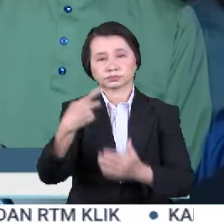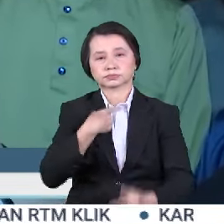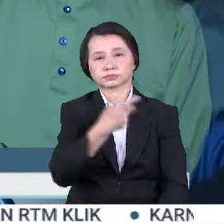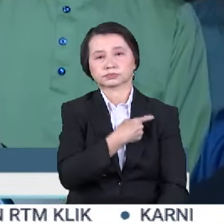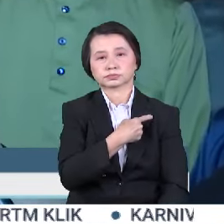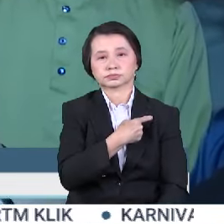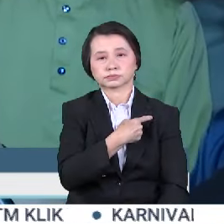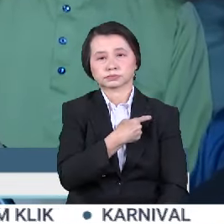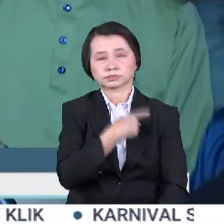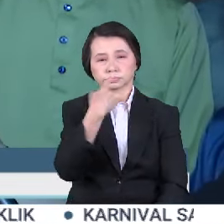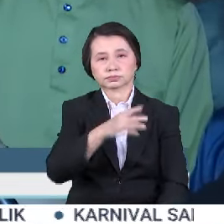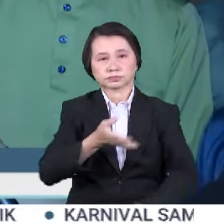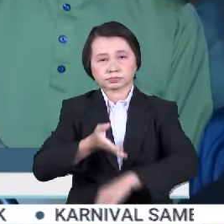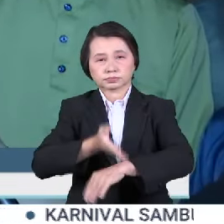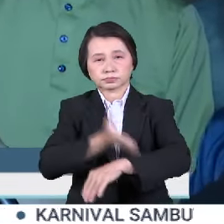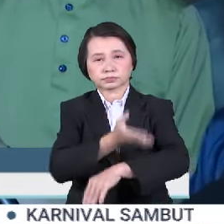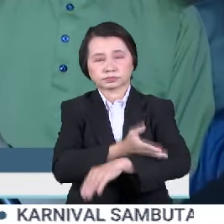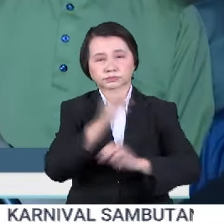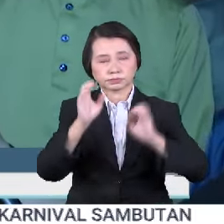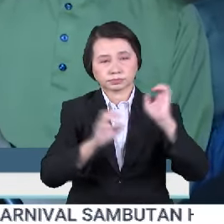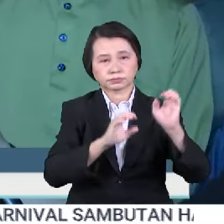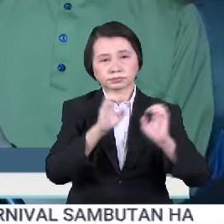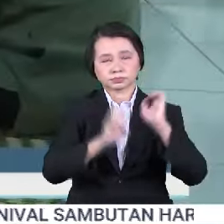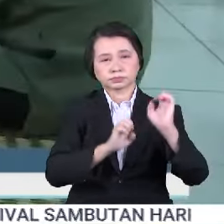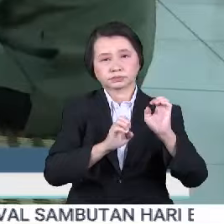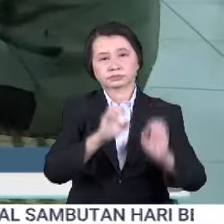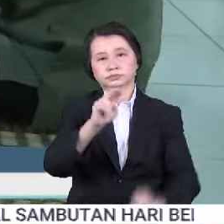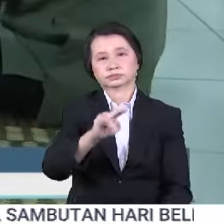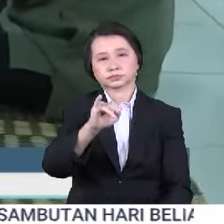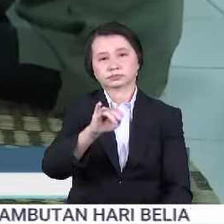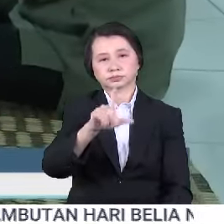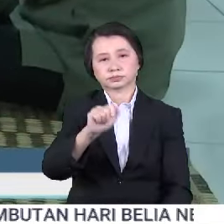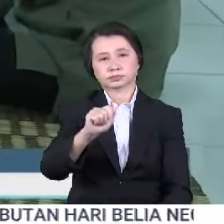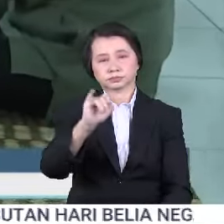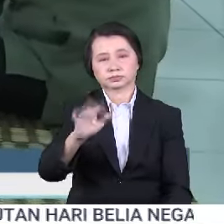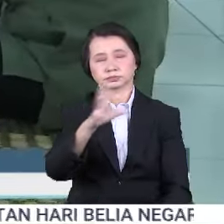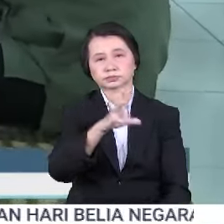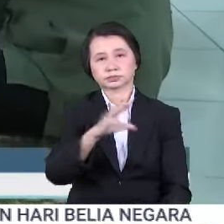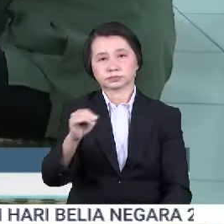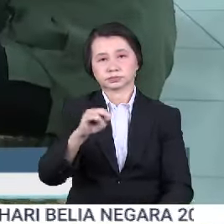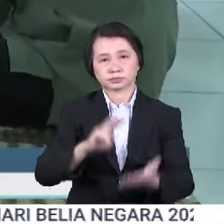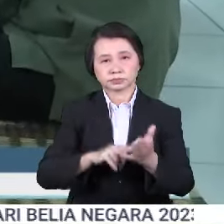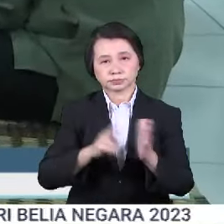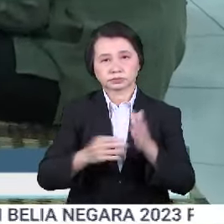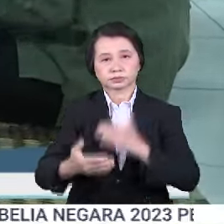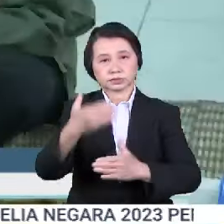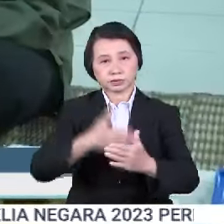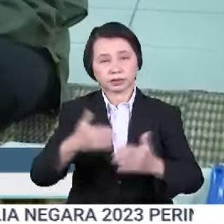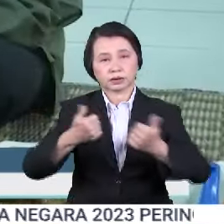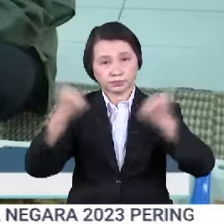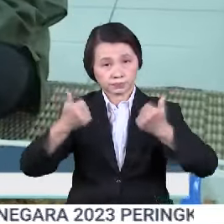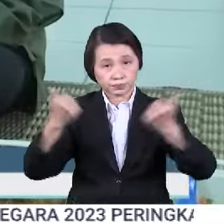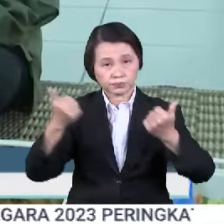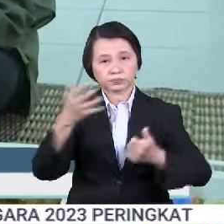memperkasakan nilai dan makna di sebalik sambutan Bulan Syawal selain